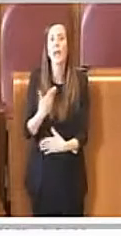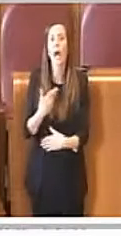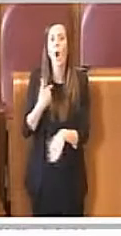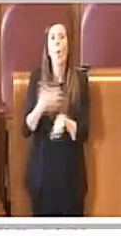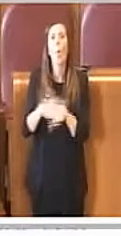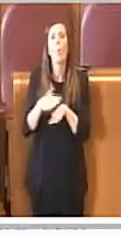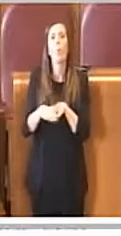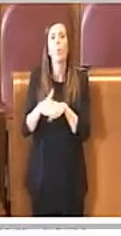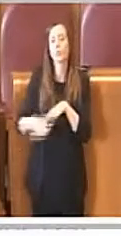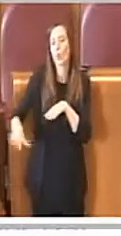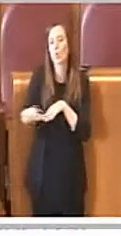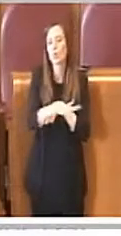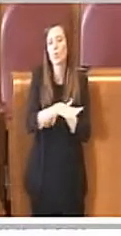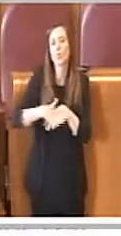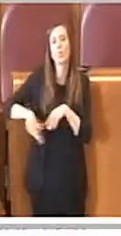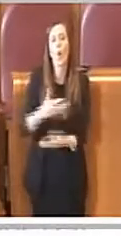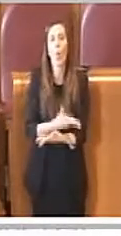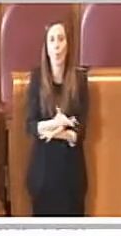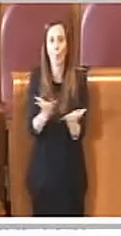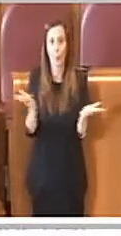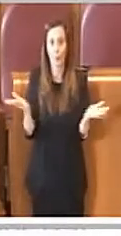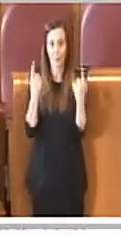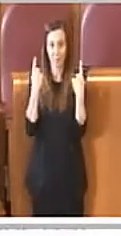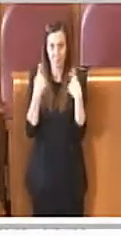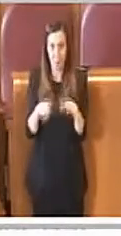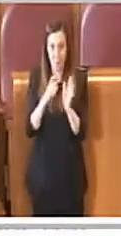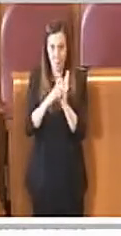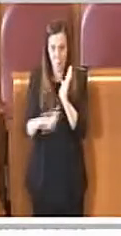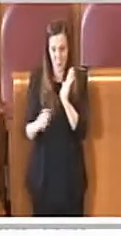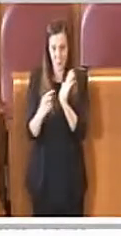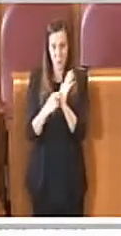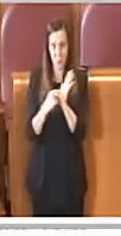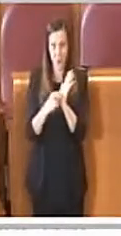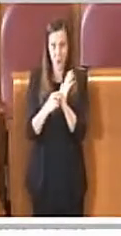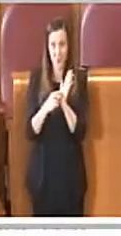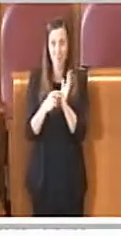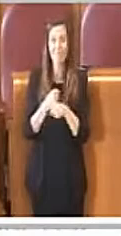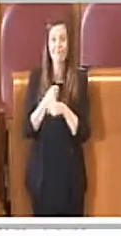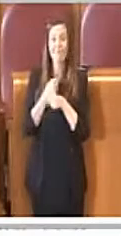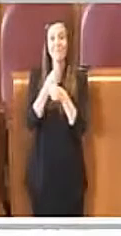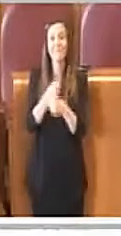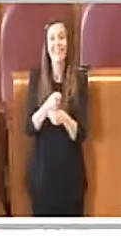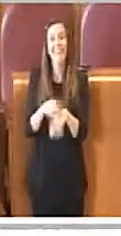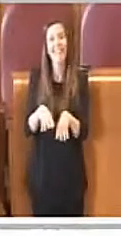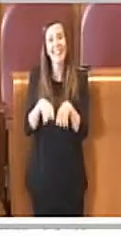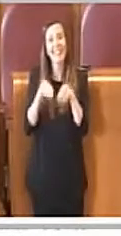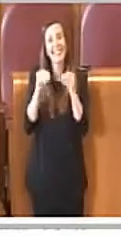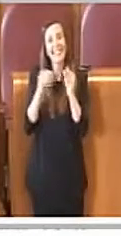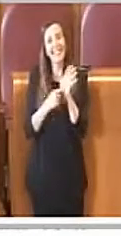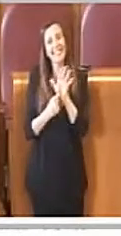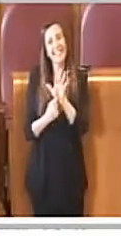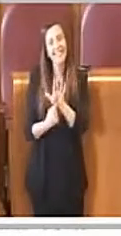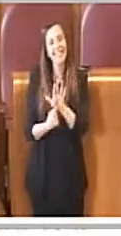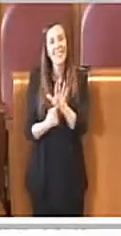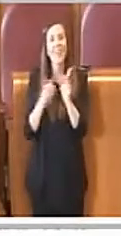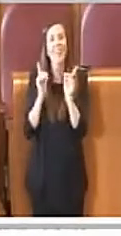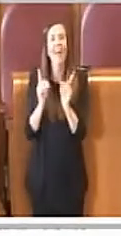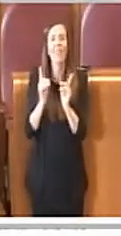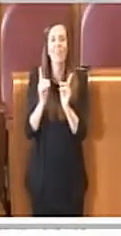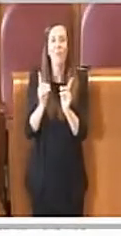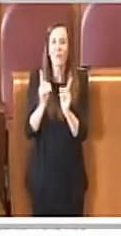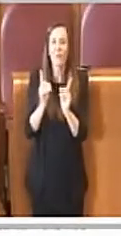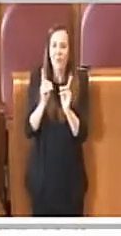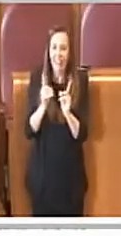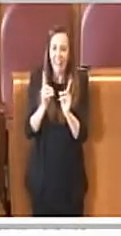pubblico. Ed ecco appunto che questa mozione rappresenta un inizio naturale per un aiuto concreto all